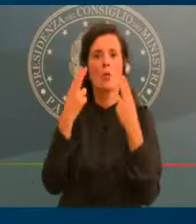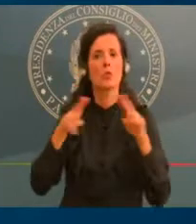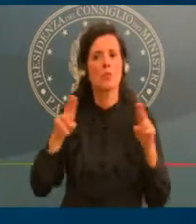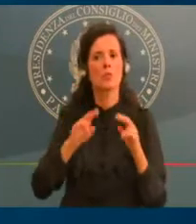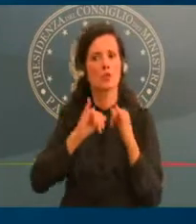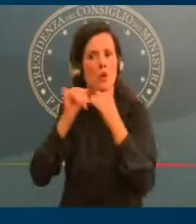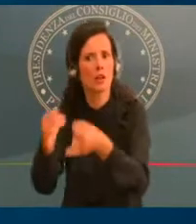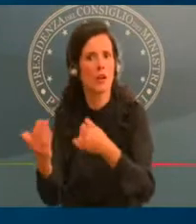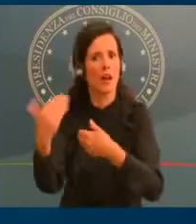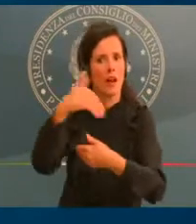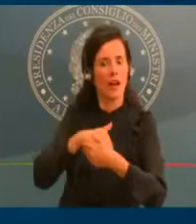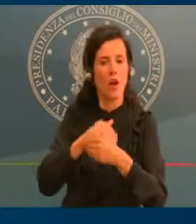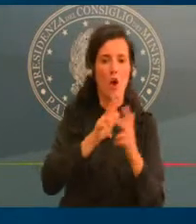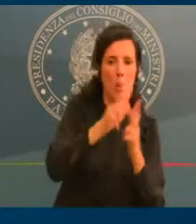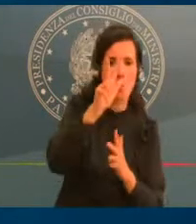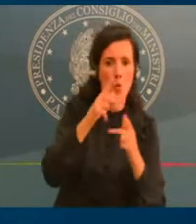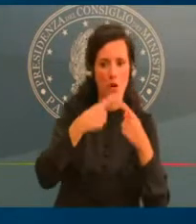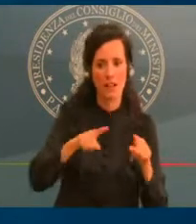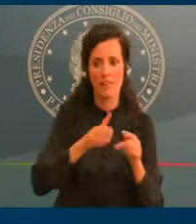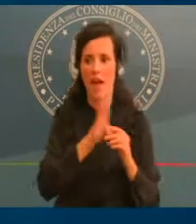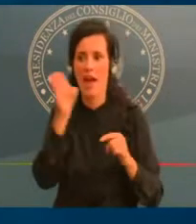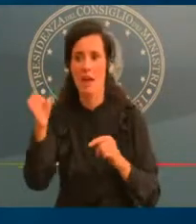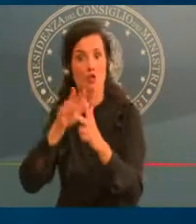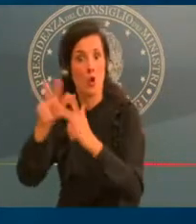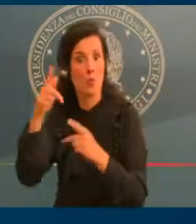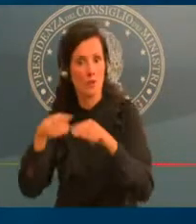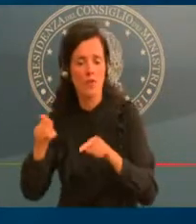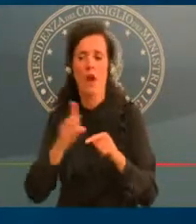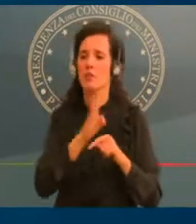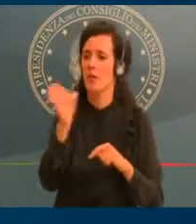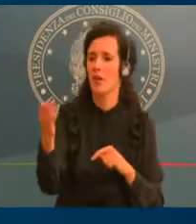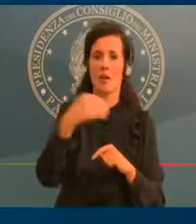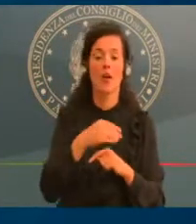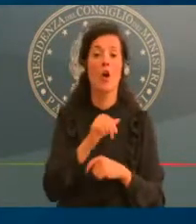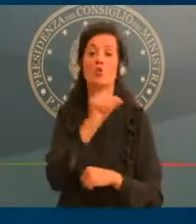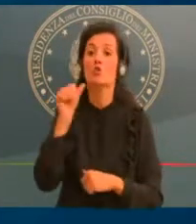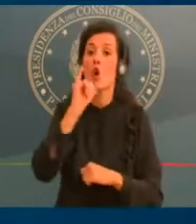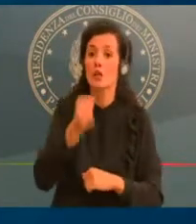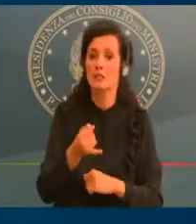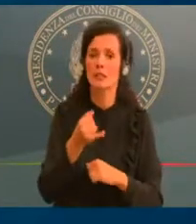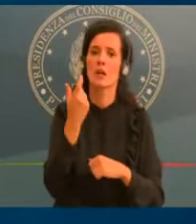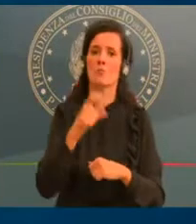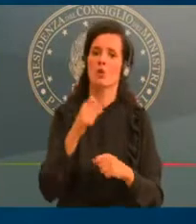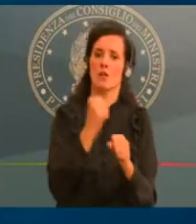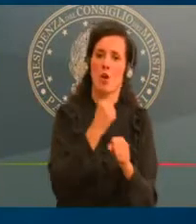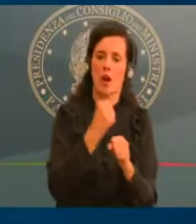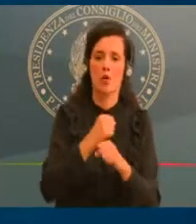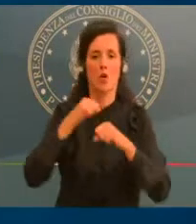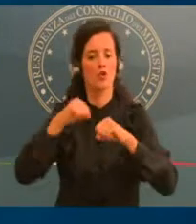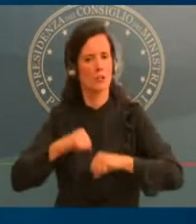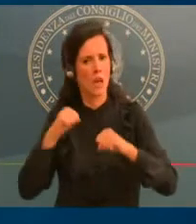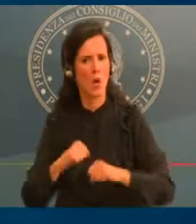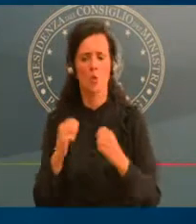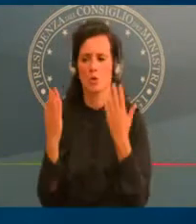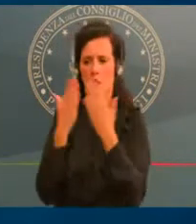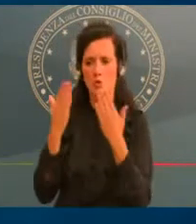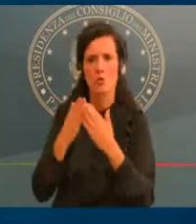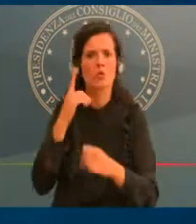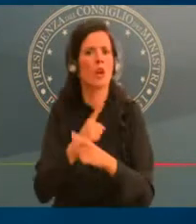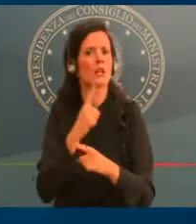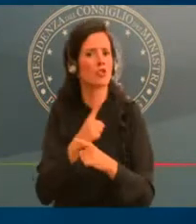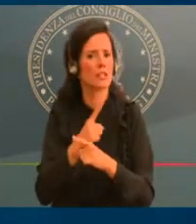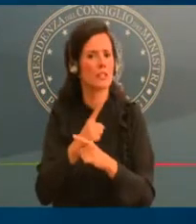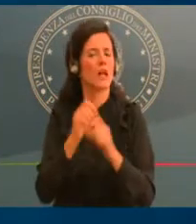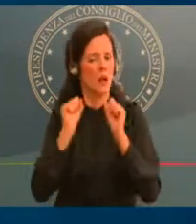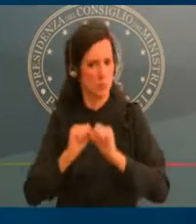studio, salute e necessità. E da un comune all'altro ci si può comunque spostare per soffrire di servizi